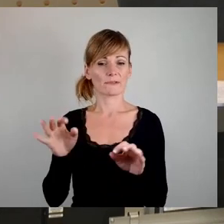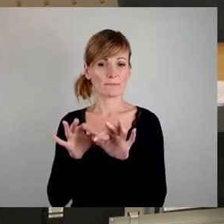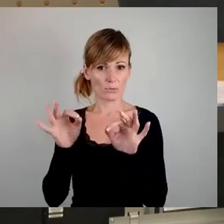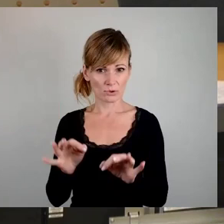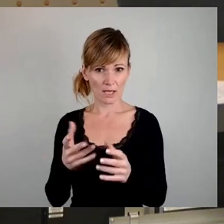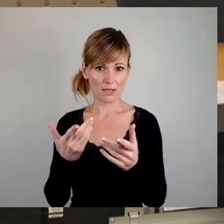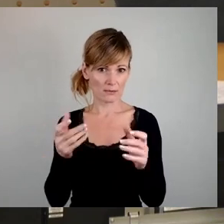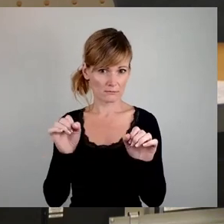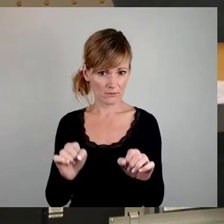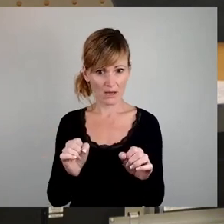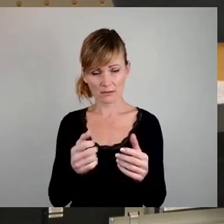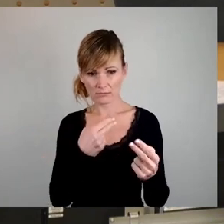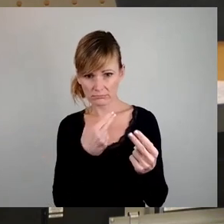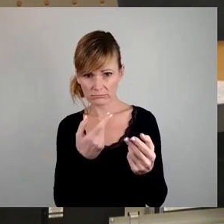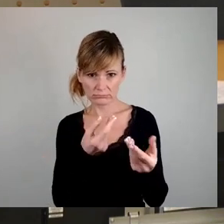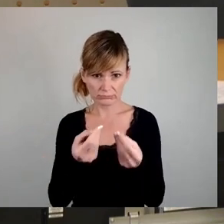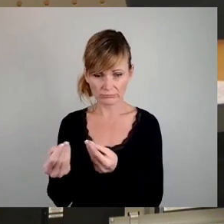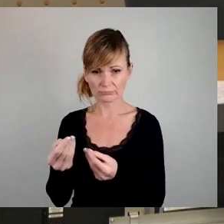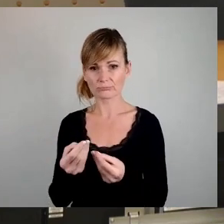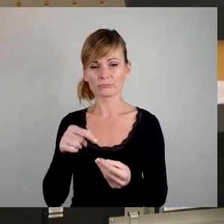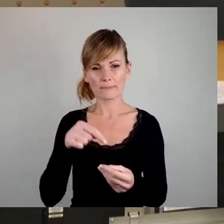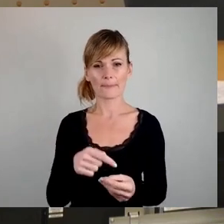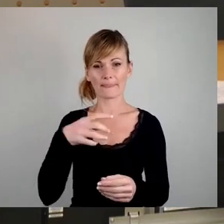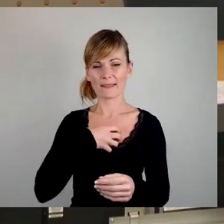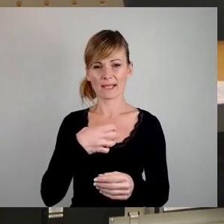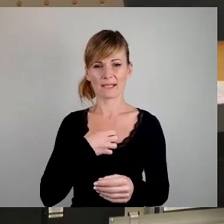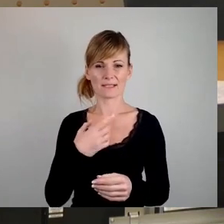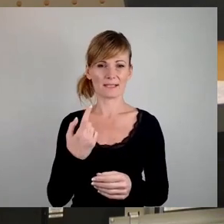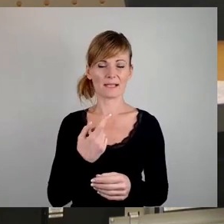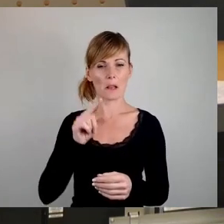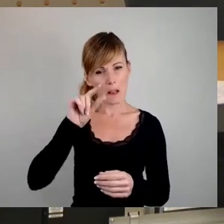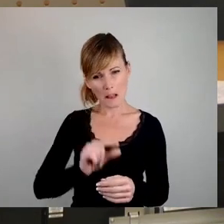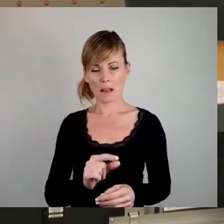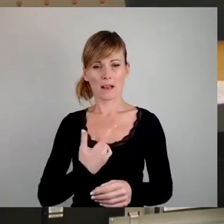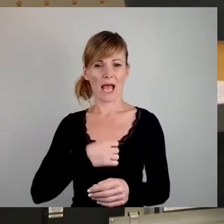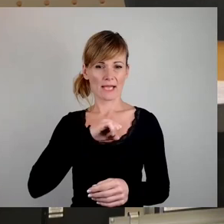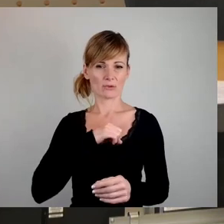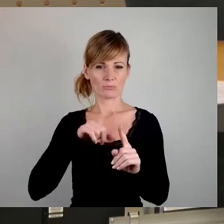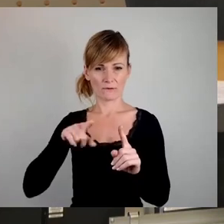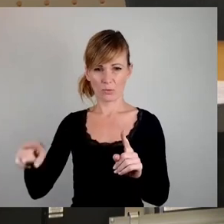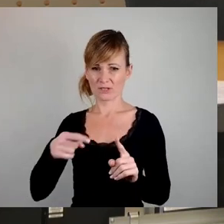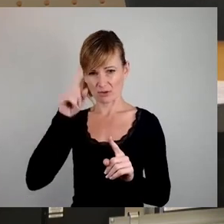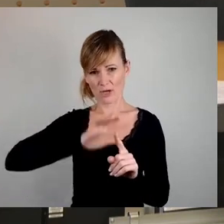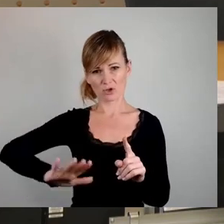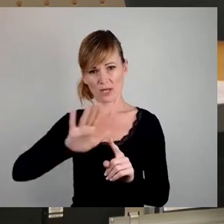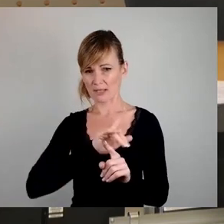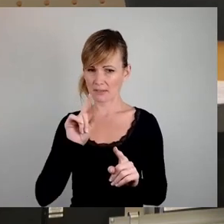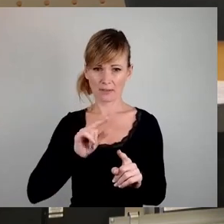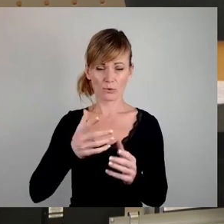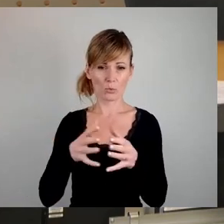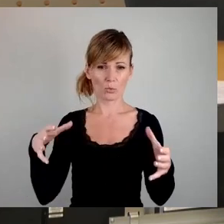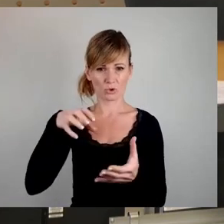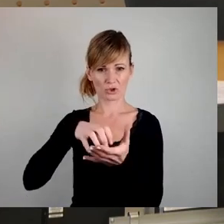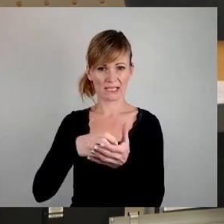Dresden hat die geringste Wohneigentumsquote aller Großstädte in Deutschland. Familien wandern in Größenordnungen ins Umland ab und